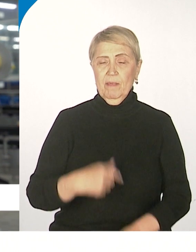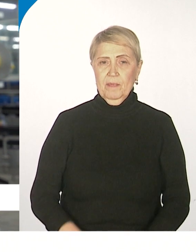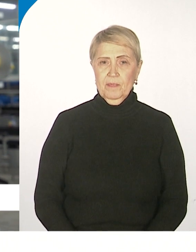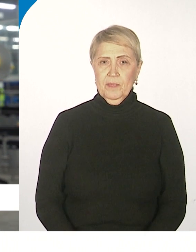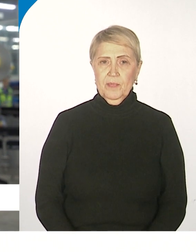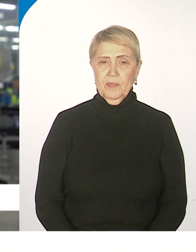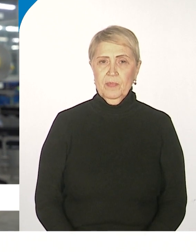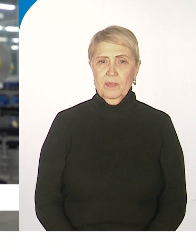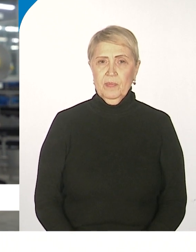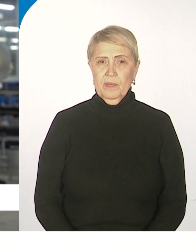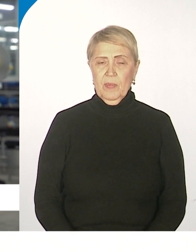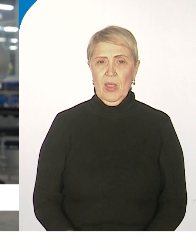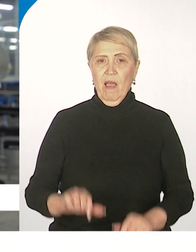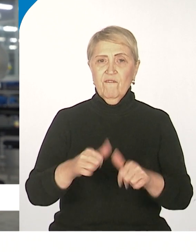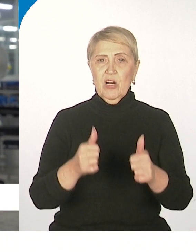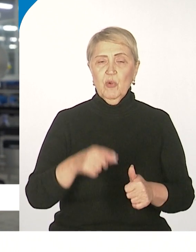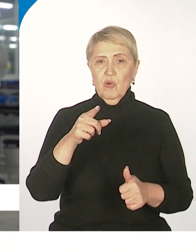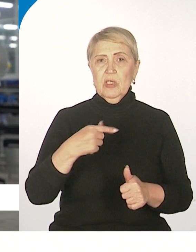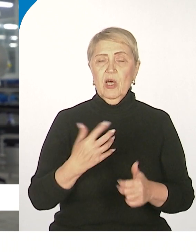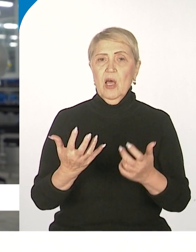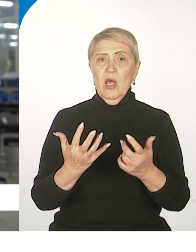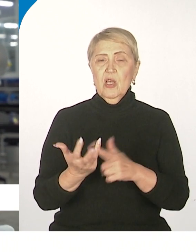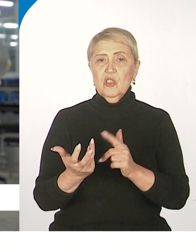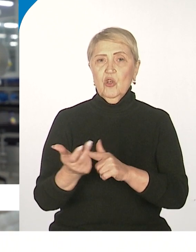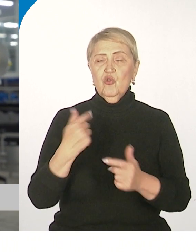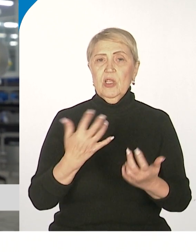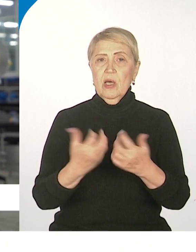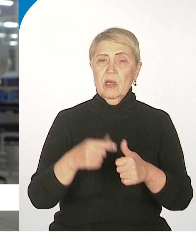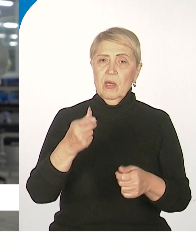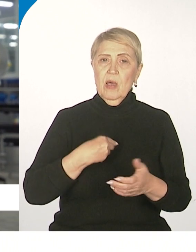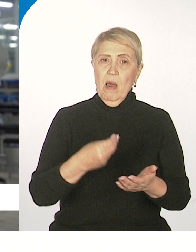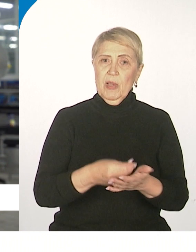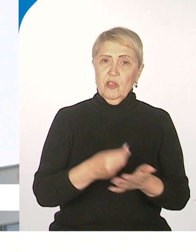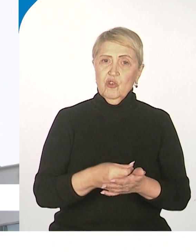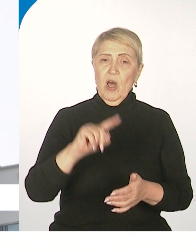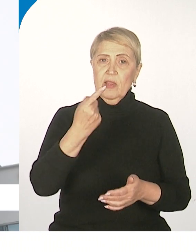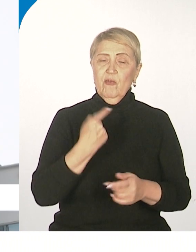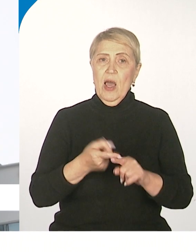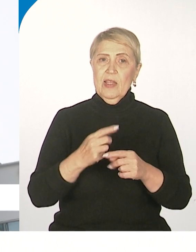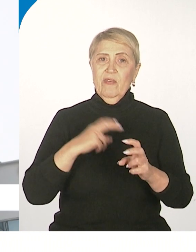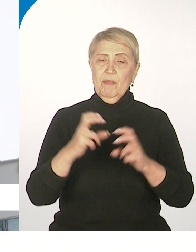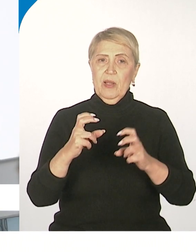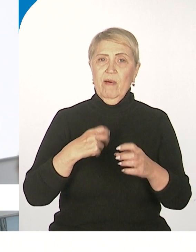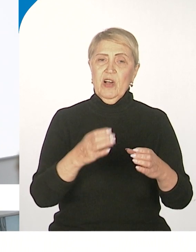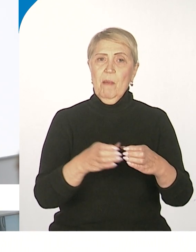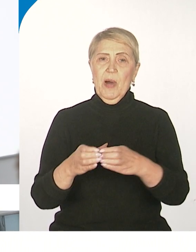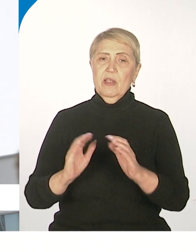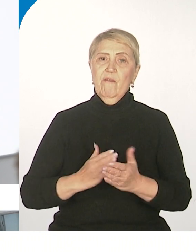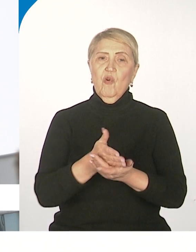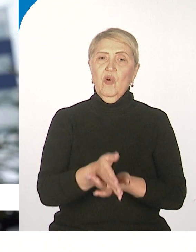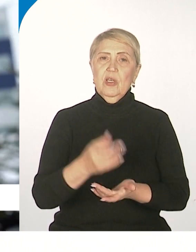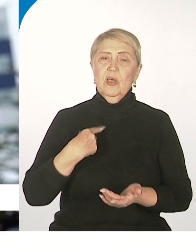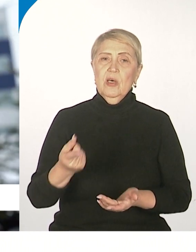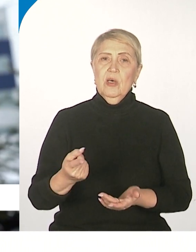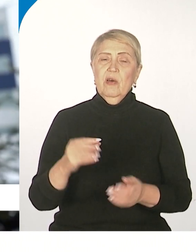промышленность – формируется за счет платежей одного этого предприятия. Компания входит в десятку крупнейших